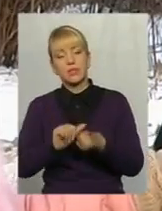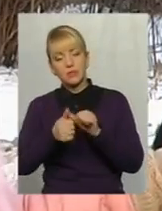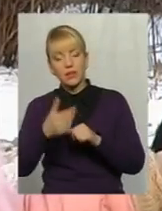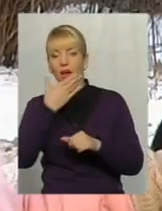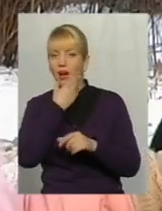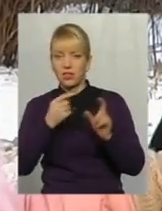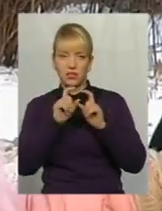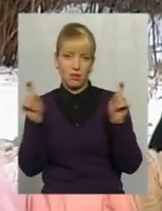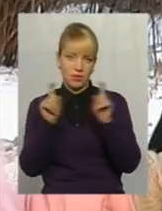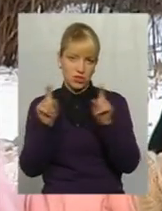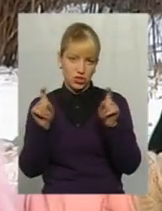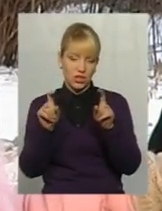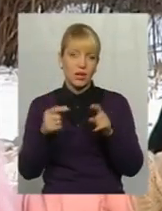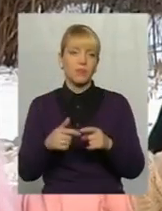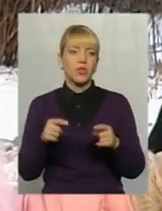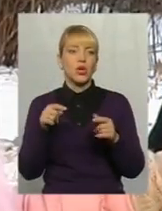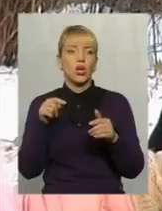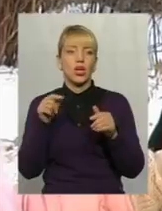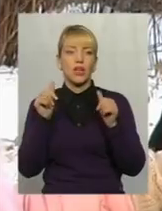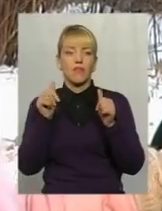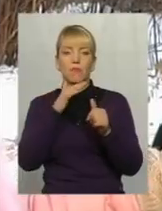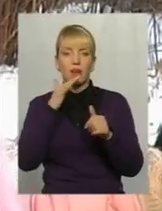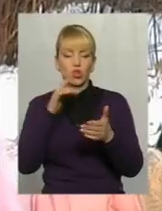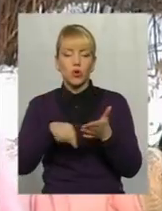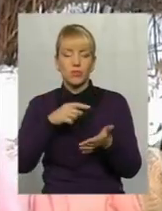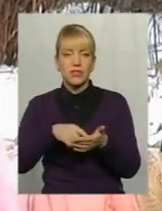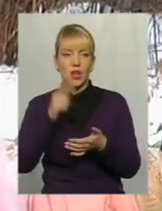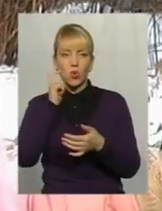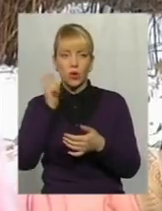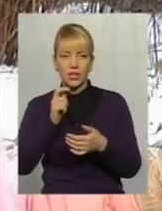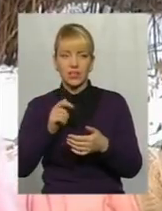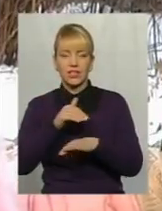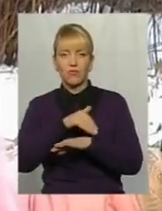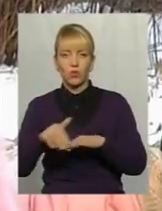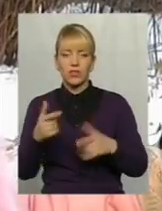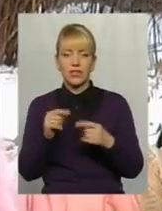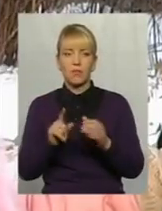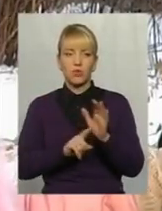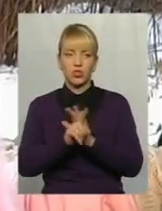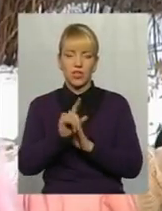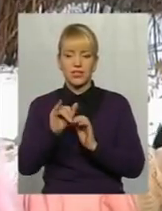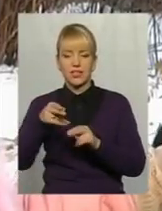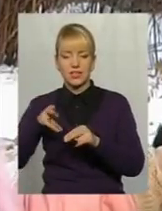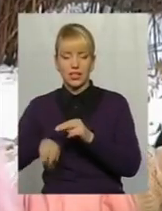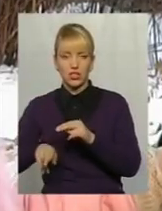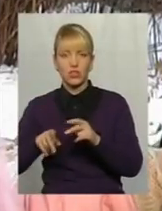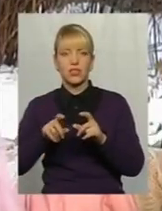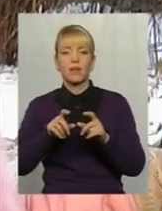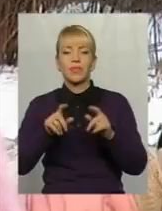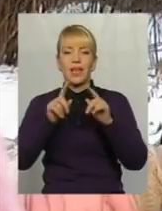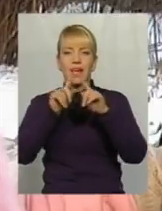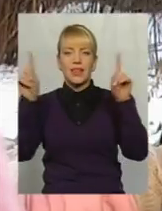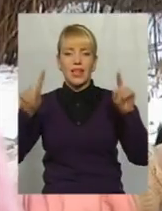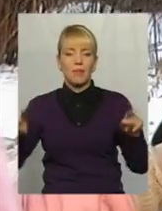таблички. Тобто в багатьох містах України сьогодні вулиця, там де вона починається, там де закінчується, табличка не просто